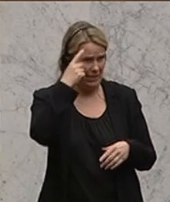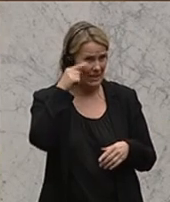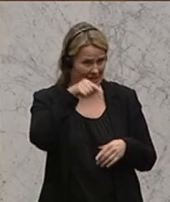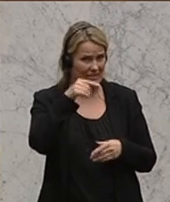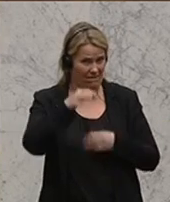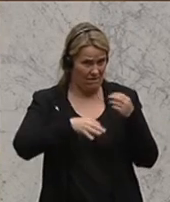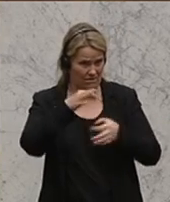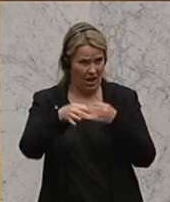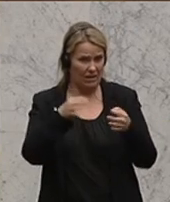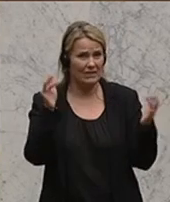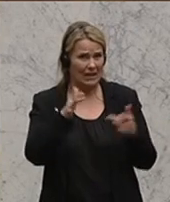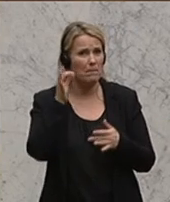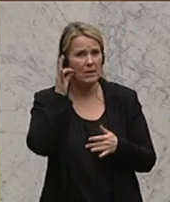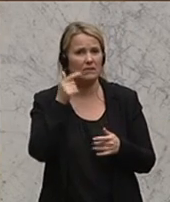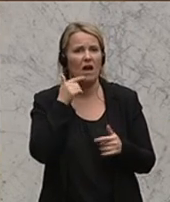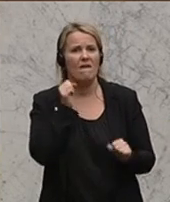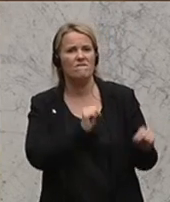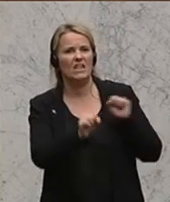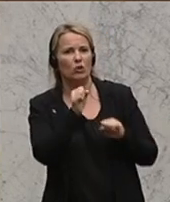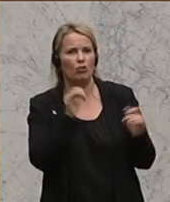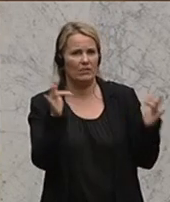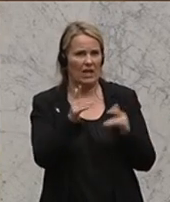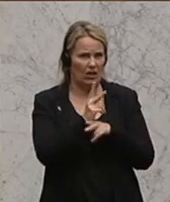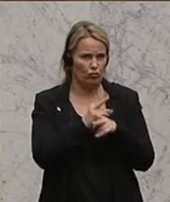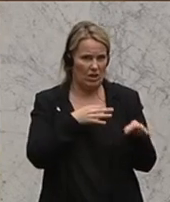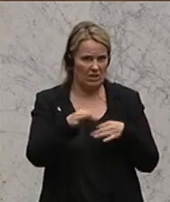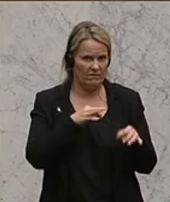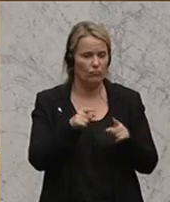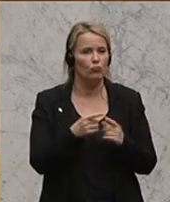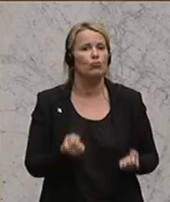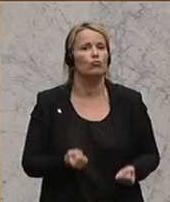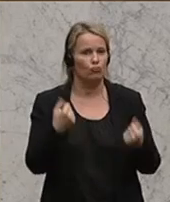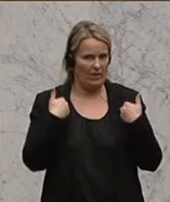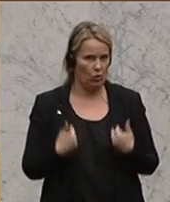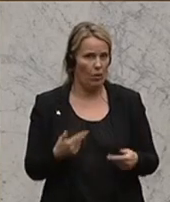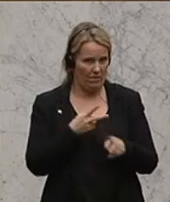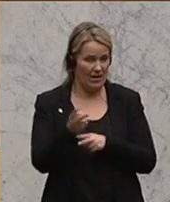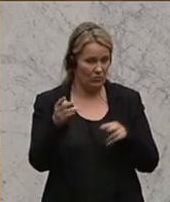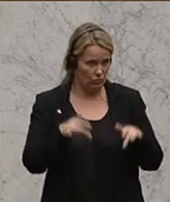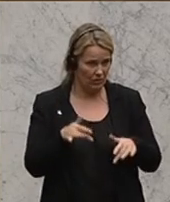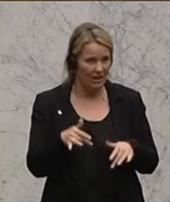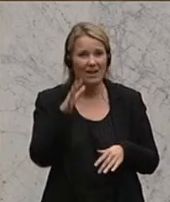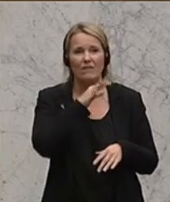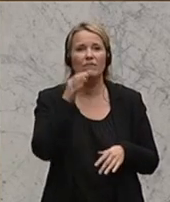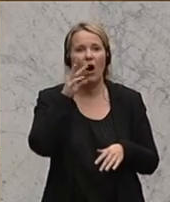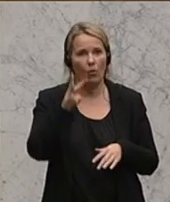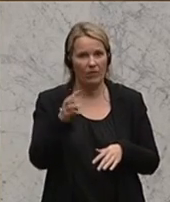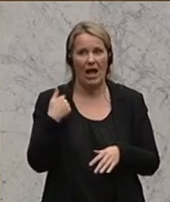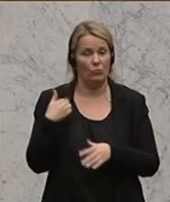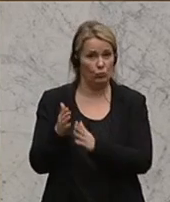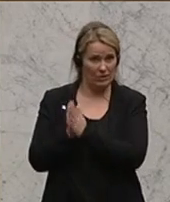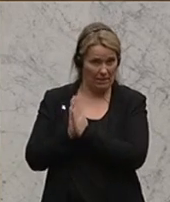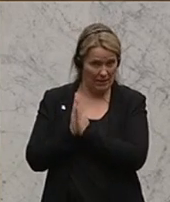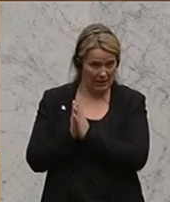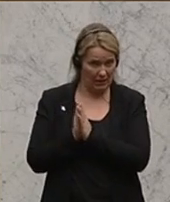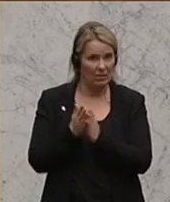gegen diese Dame wegen Widerstand gegen die Staatsanwaltschaft und schwerer Körperverletzung vorliegt. Die Frau W. hat uns gebeten, auch